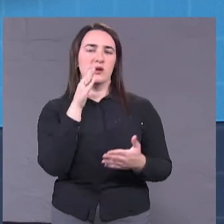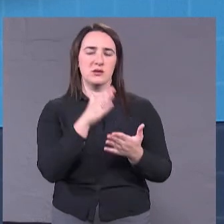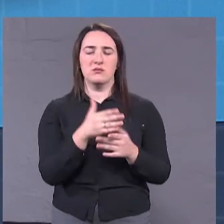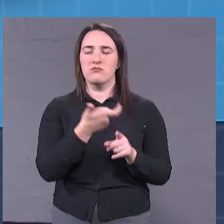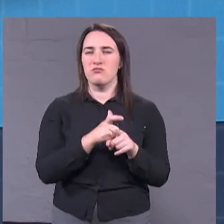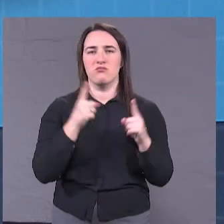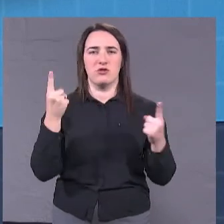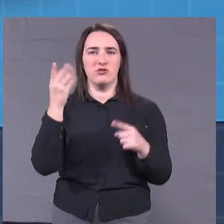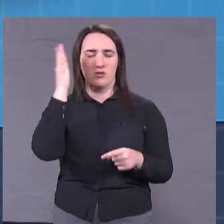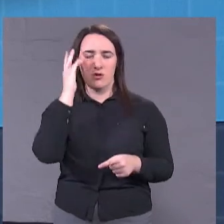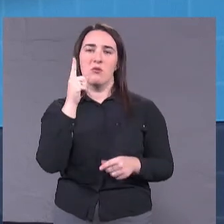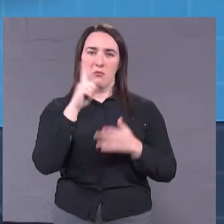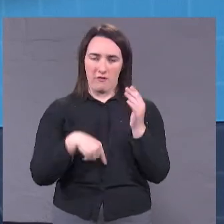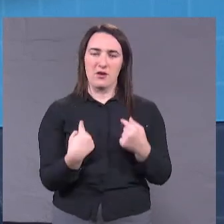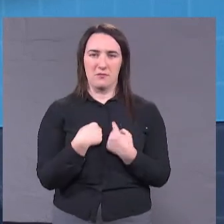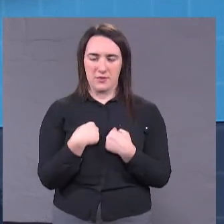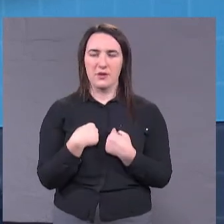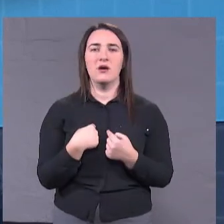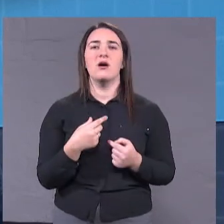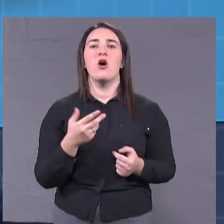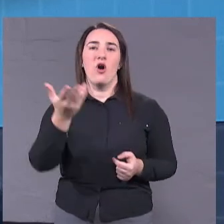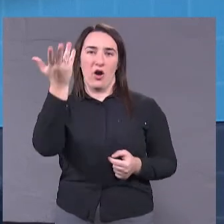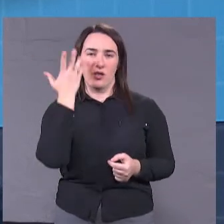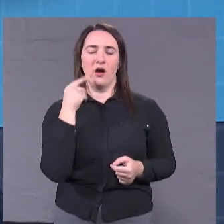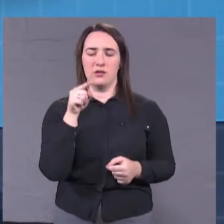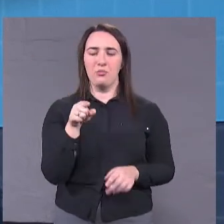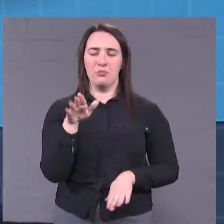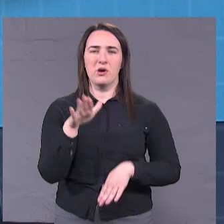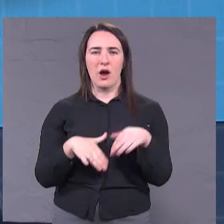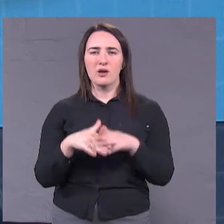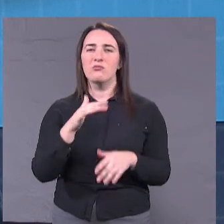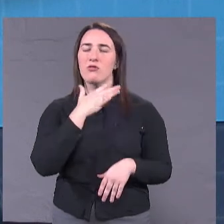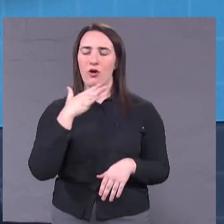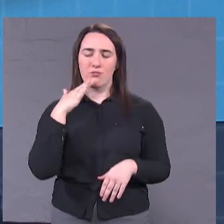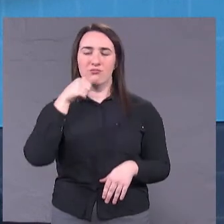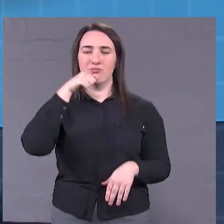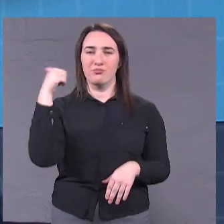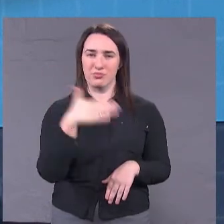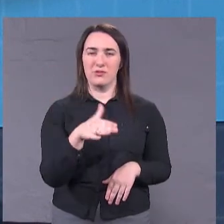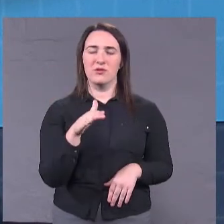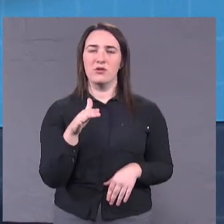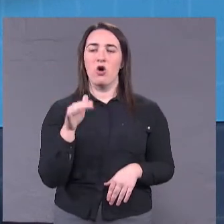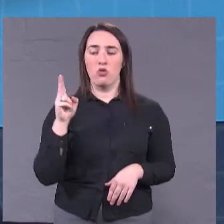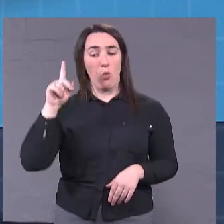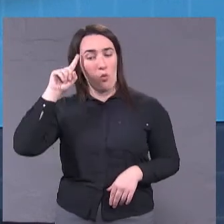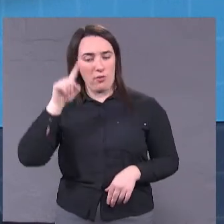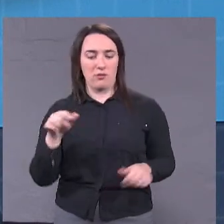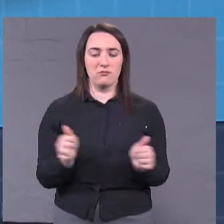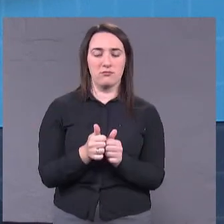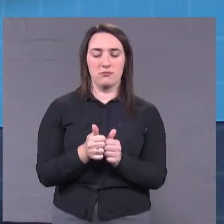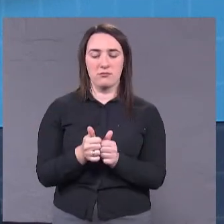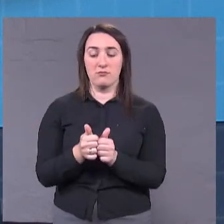але повері мені, коли ти пройдеш практично багато питань, рідом з тим, хто умеє, ти совершенно по-другому